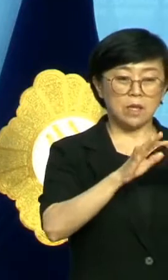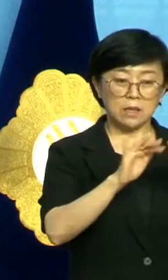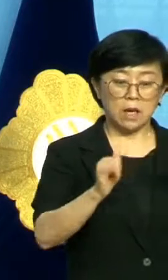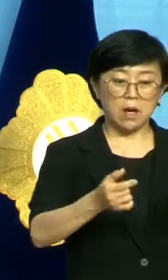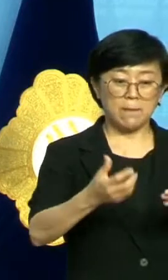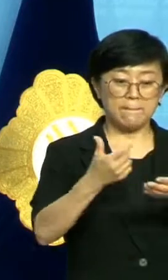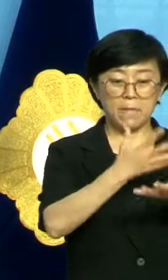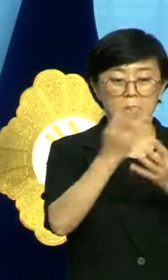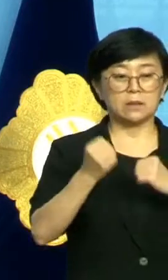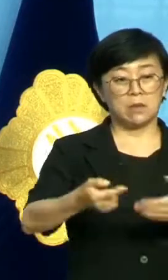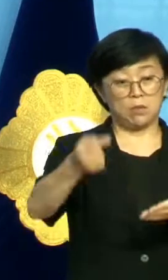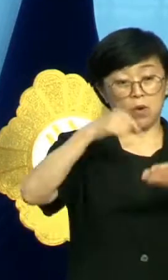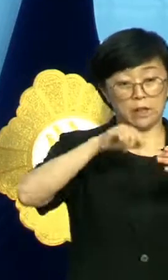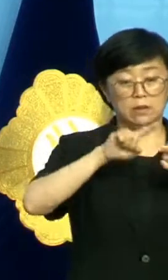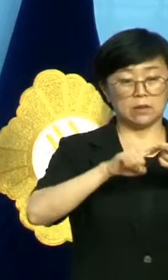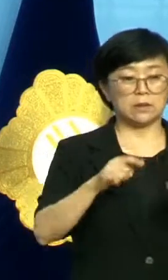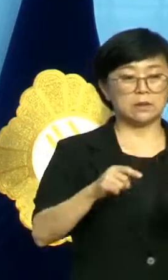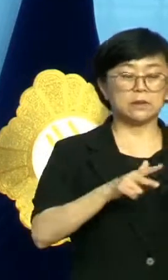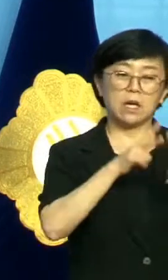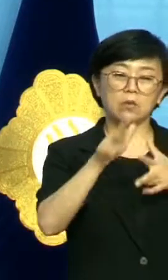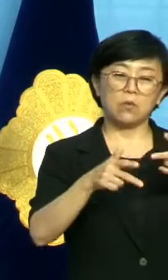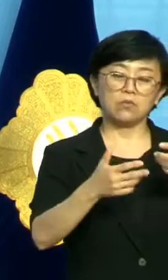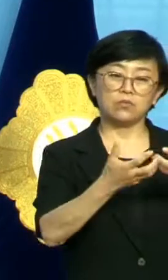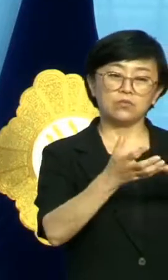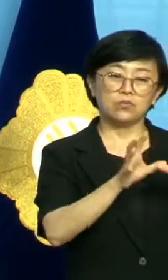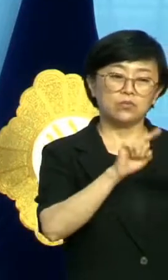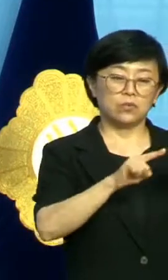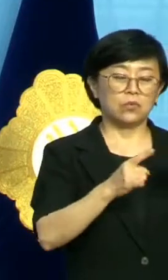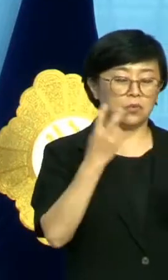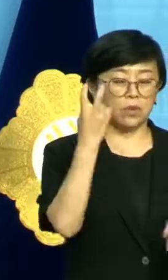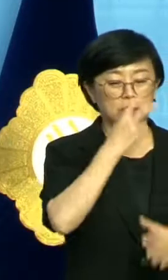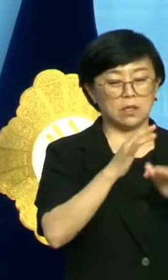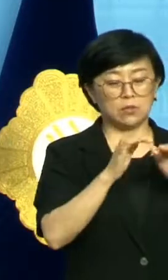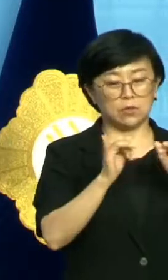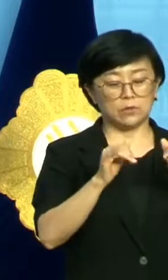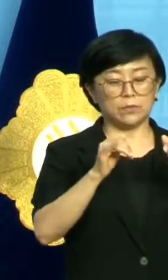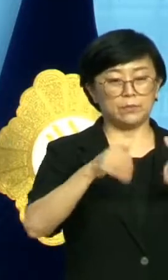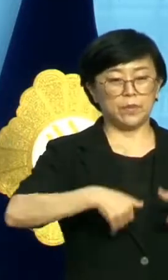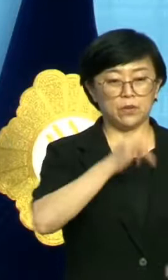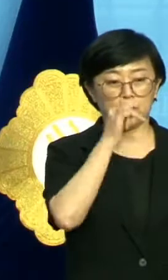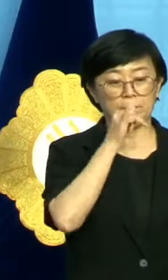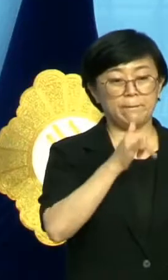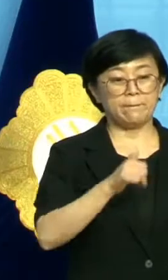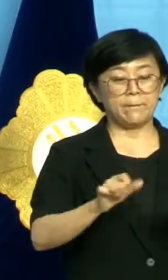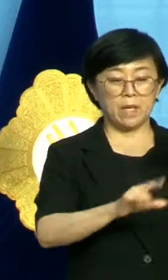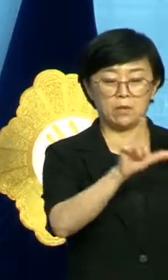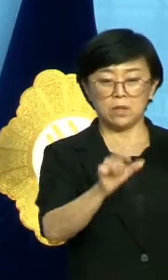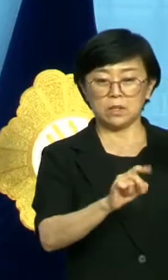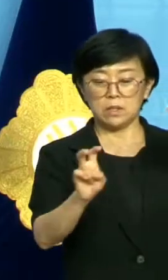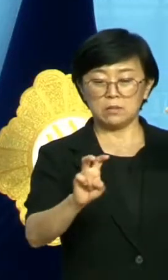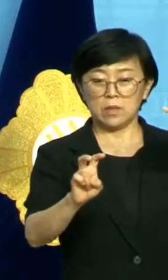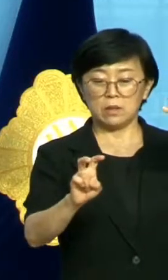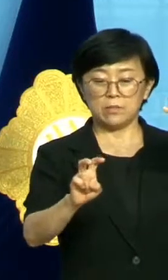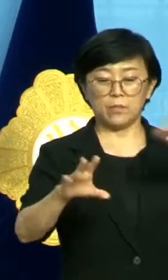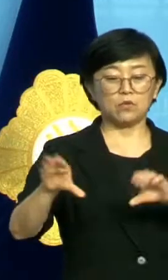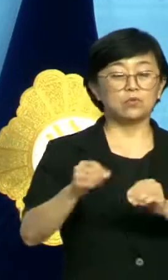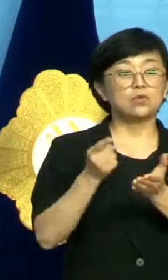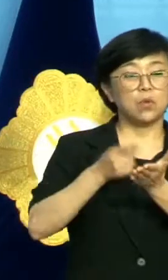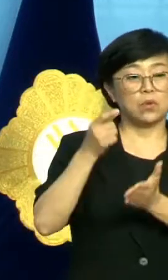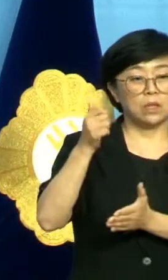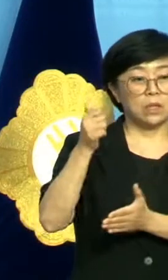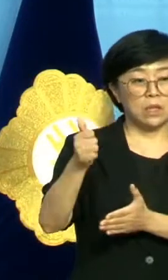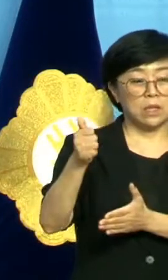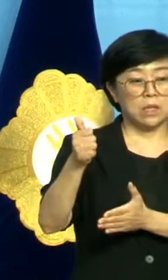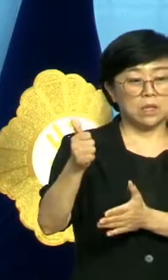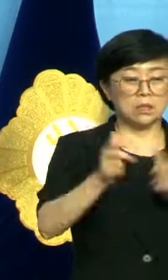알고도 이를 묵과한 산업부 관계자도 조사 대상이다. 8월 20일 정세균 국무총리와